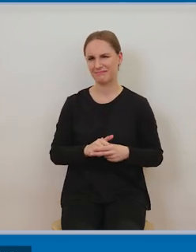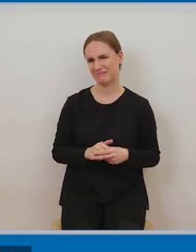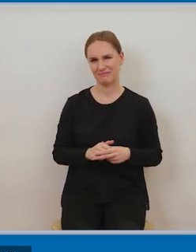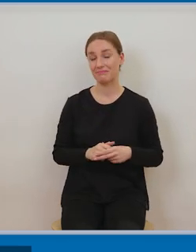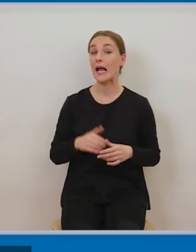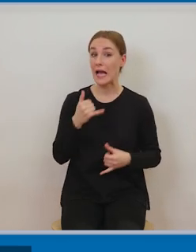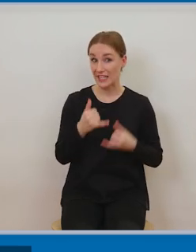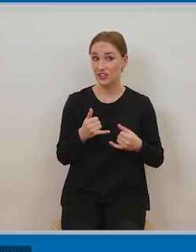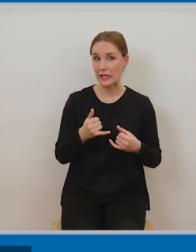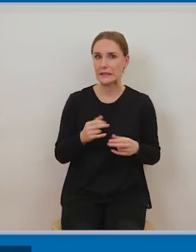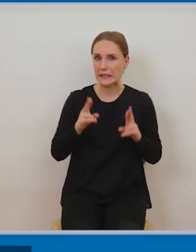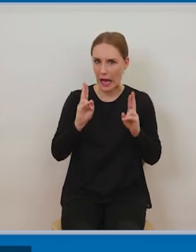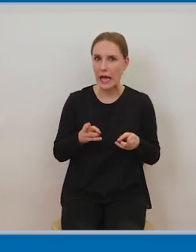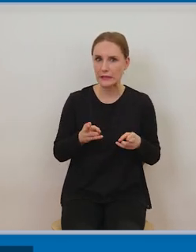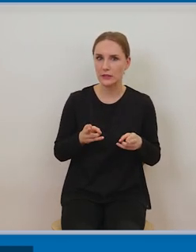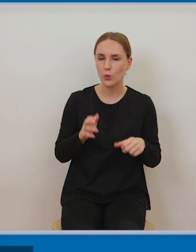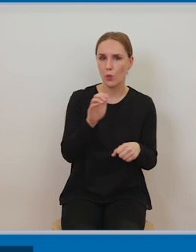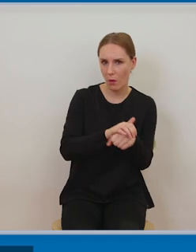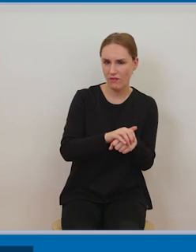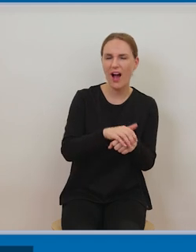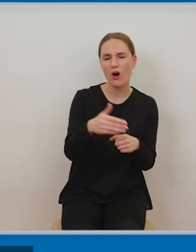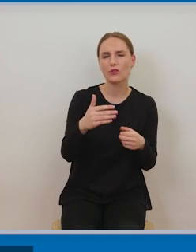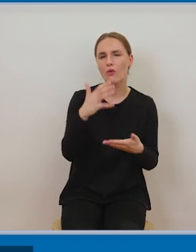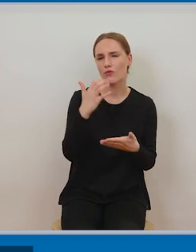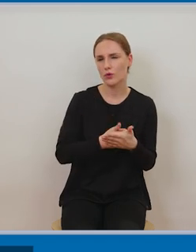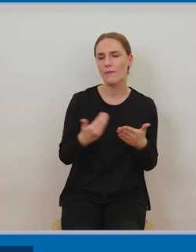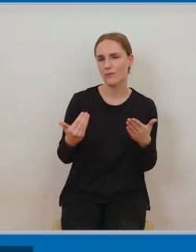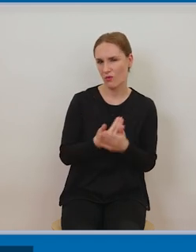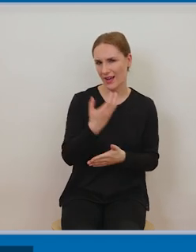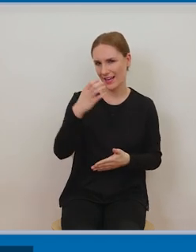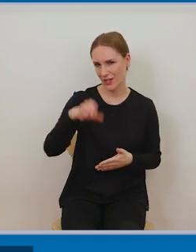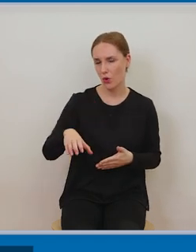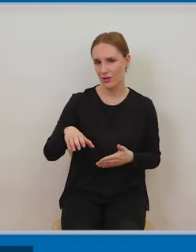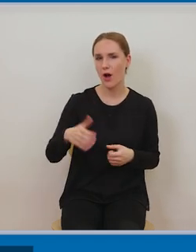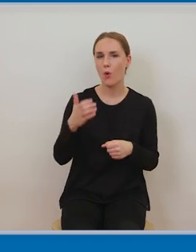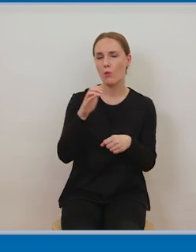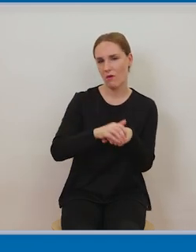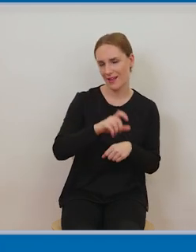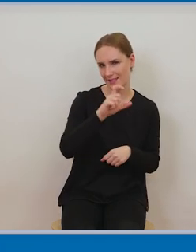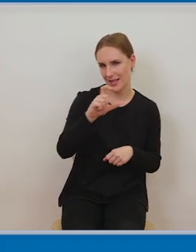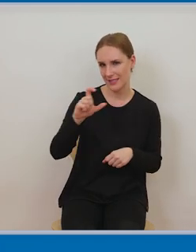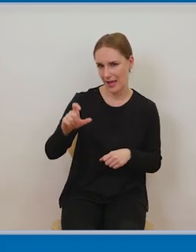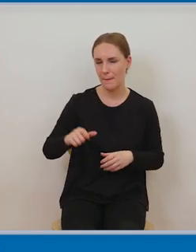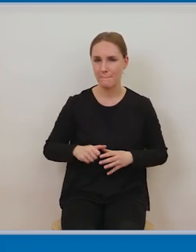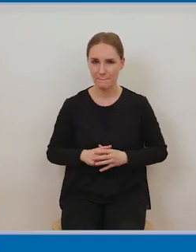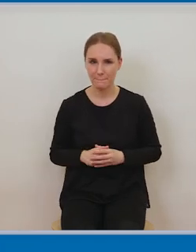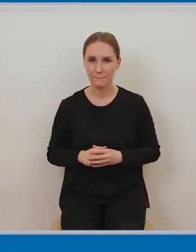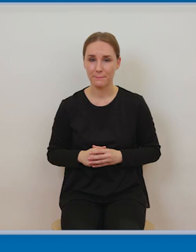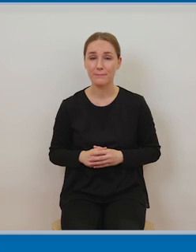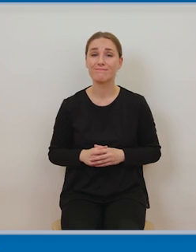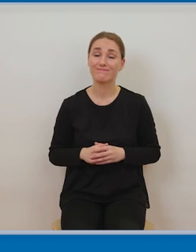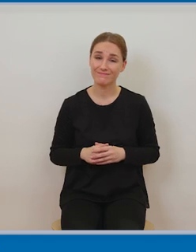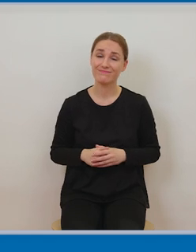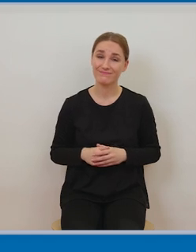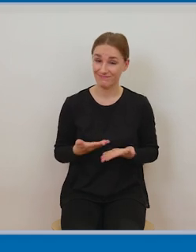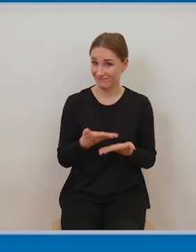rzeczywiście poszukiwać w internecie korzystać z tych treści które są udostępniane na licencjach creative commons te licencje pozwalają właśnie na